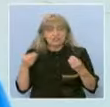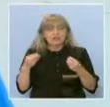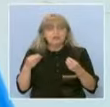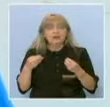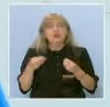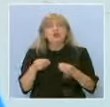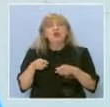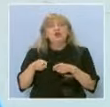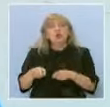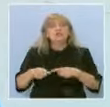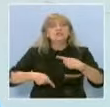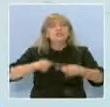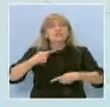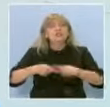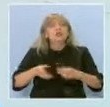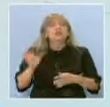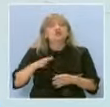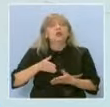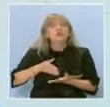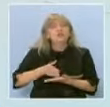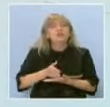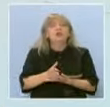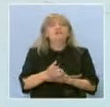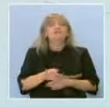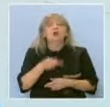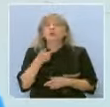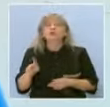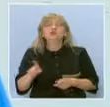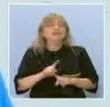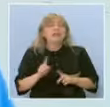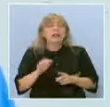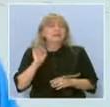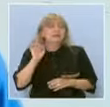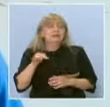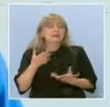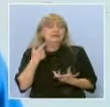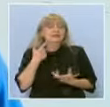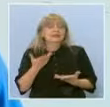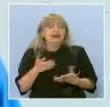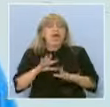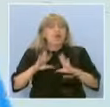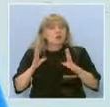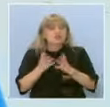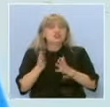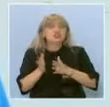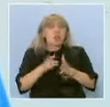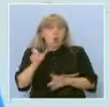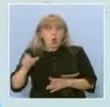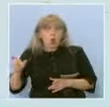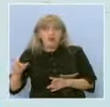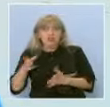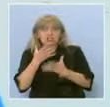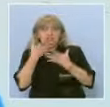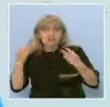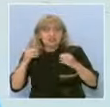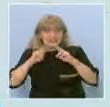този цикъл ще си продължи, другите изобщо няма да бъдат афектирани. Но ако всички хора на света изчезнат и останем